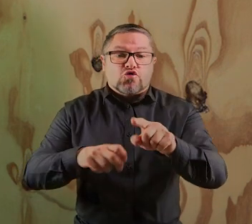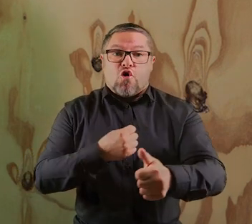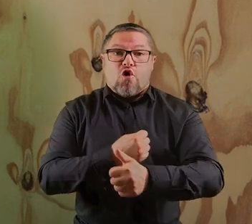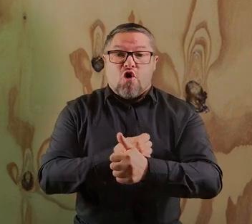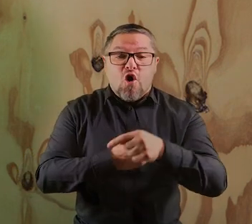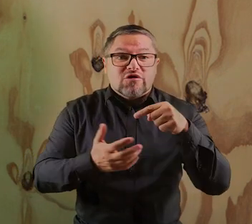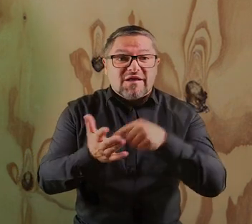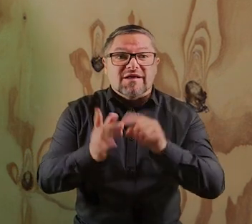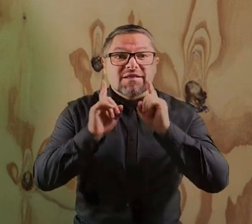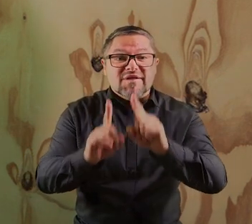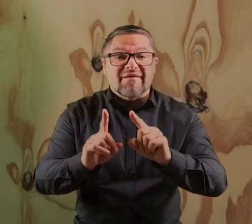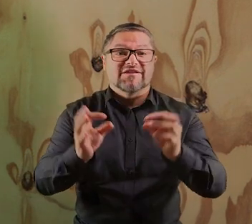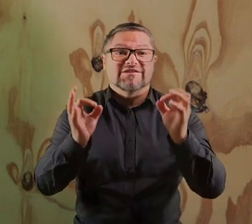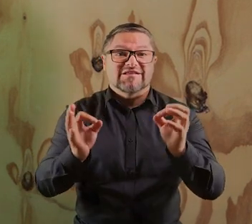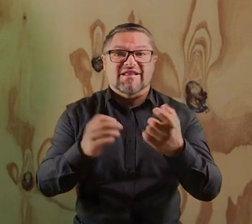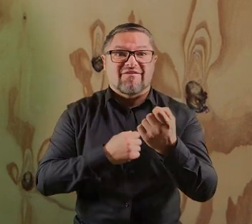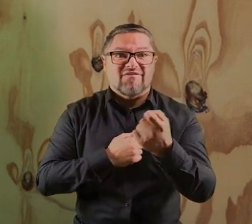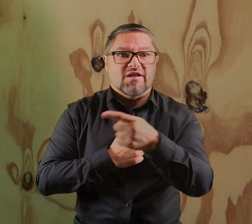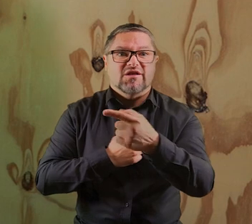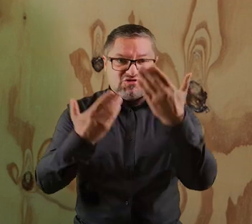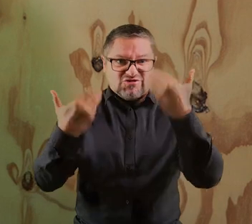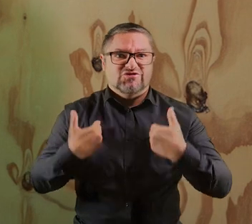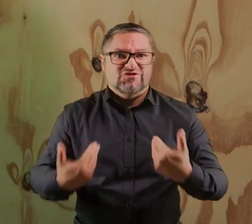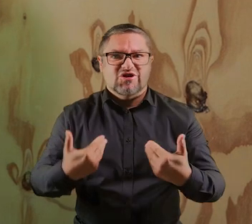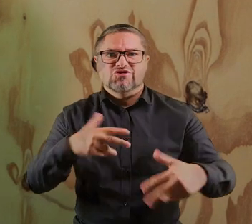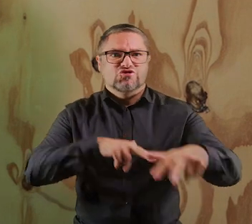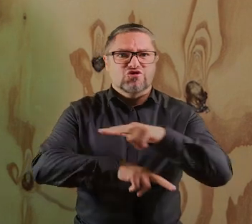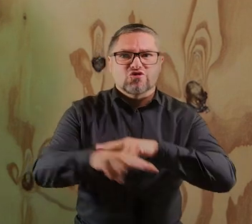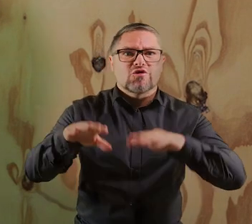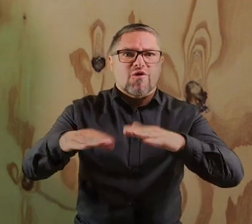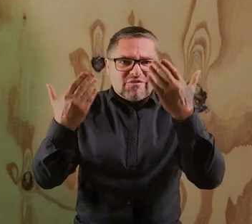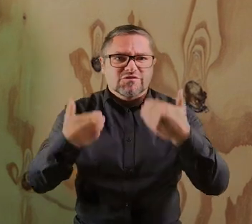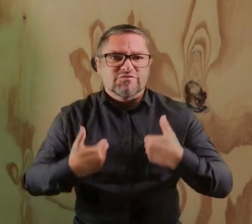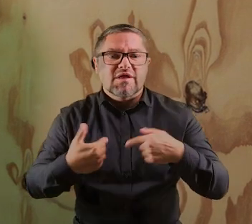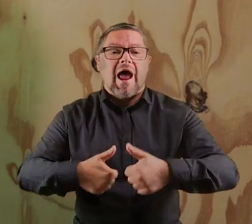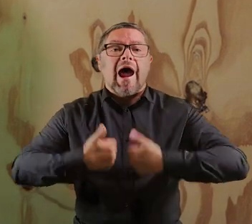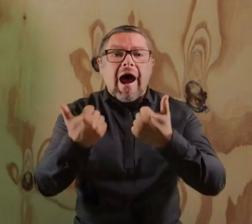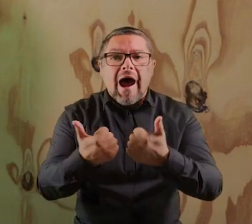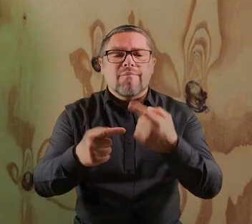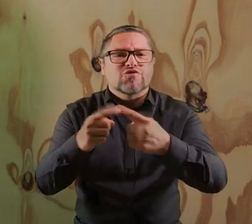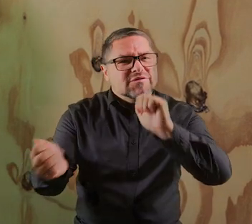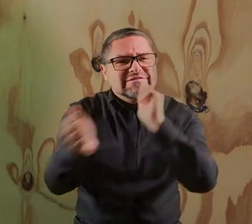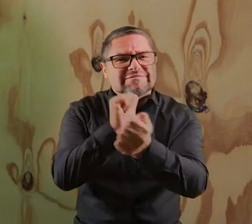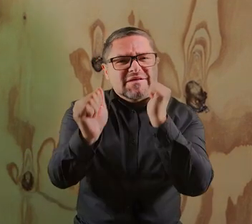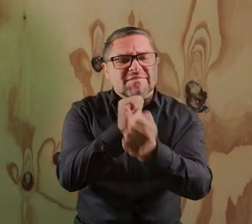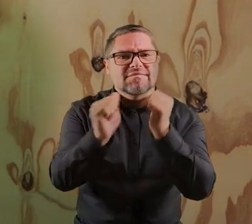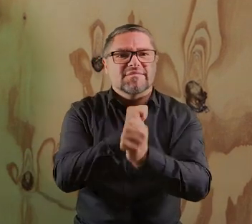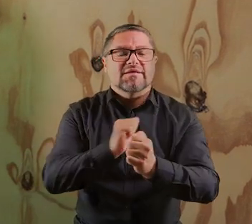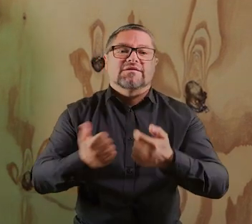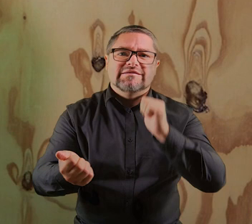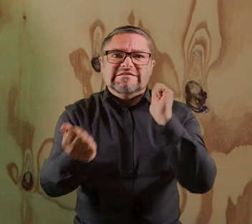wszystkim właśnie o to chodzi, żeby ten moment, w którym znajdują się dzieci i rodzina, żeby go trochę